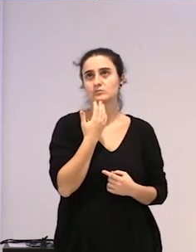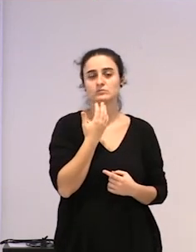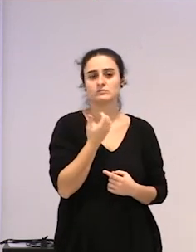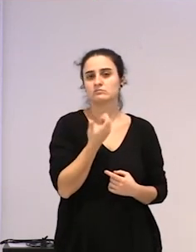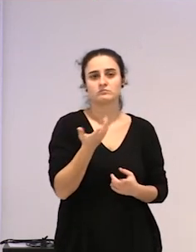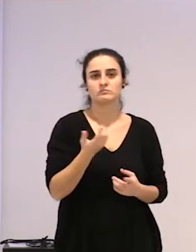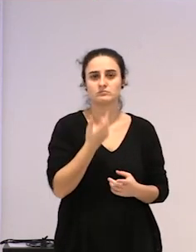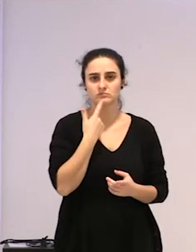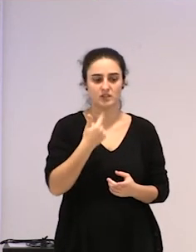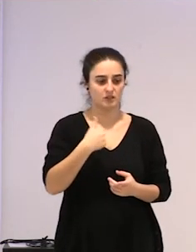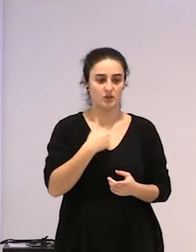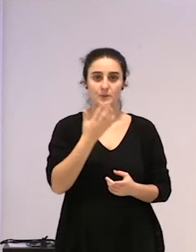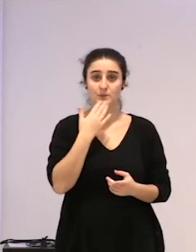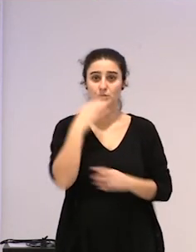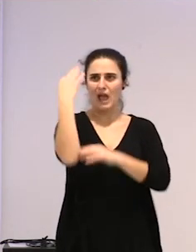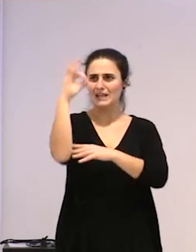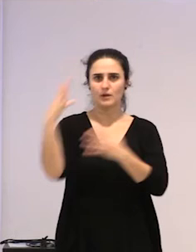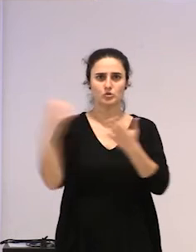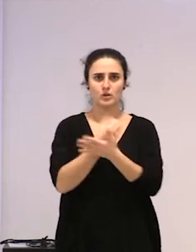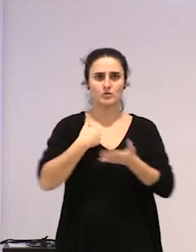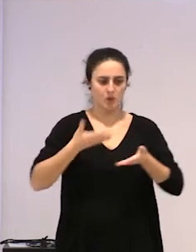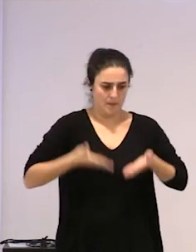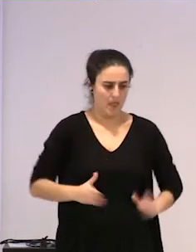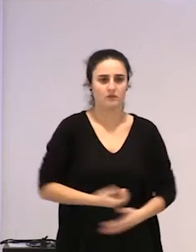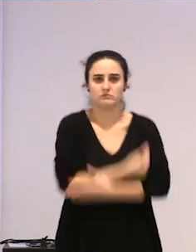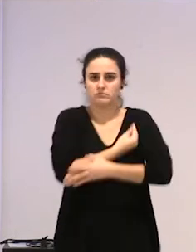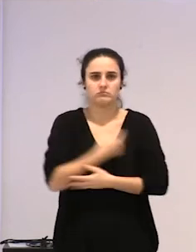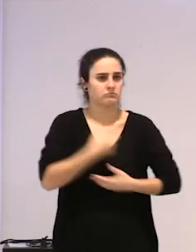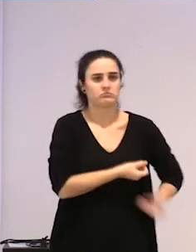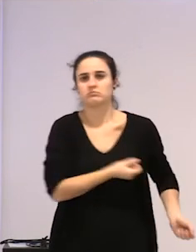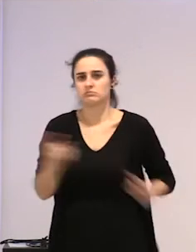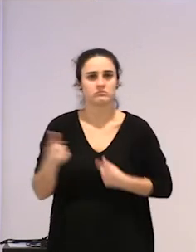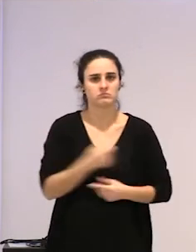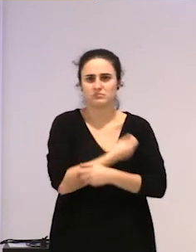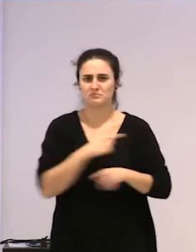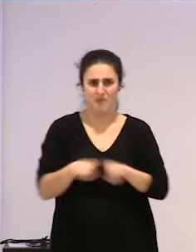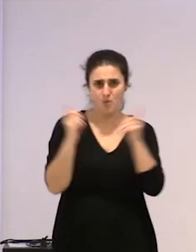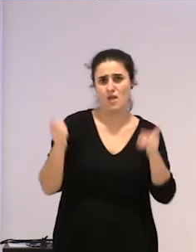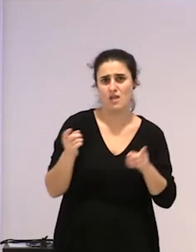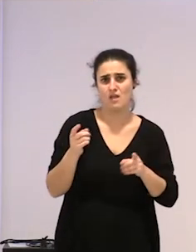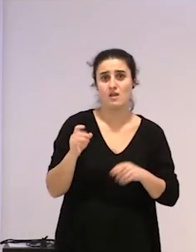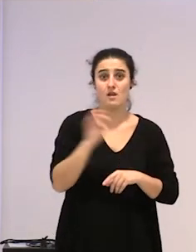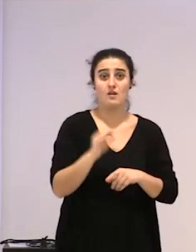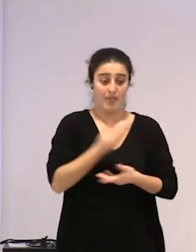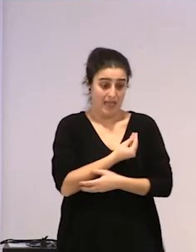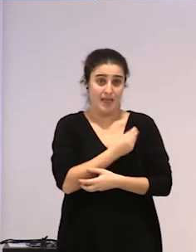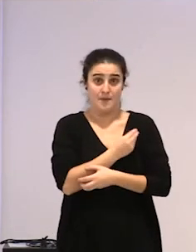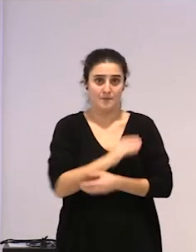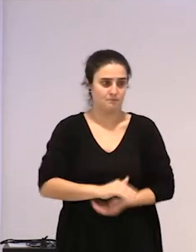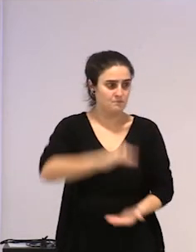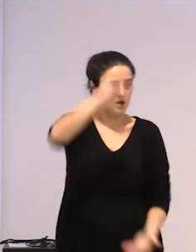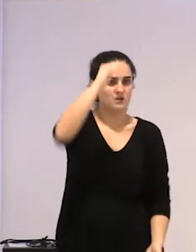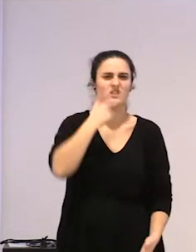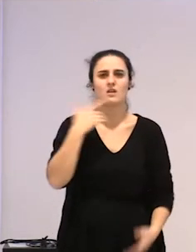ba, hori, umea eramaten nuen, asamblada guztietara, besapean, ez, berdi zitzaidan, eta, ba, gero, umean agusiagoa zenean, eta, jo, ama,